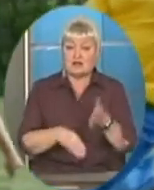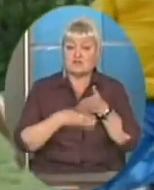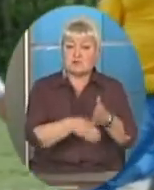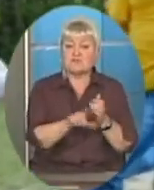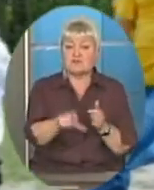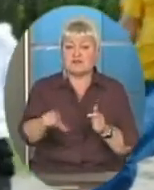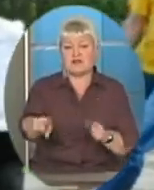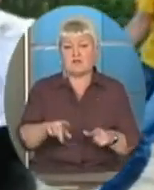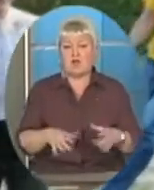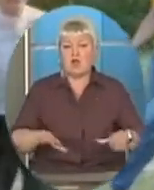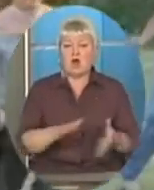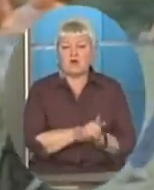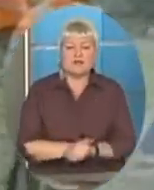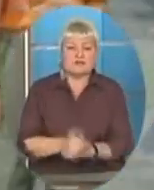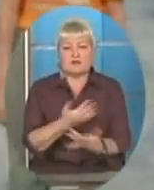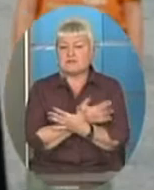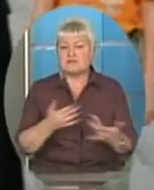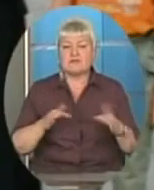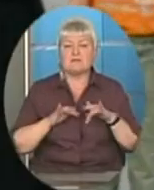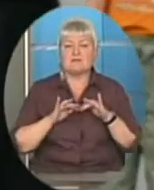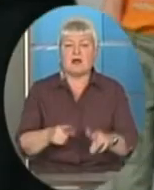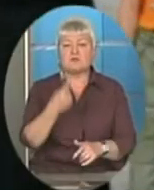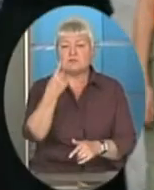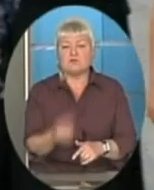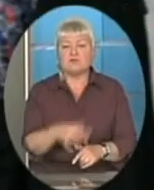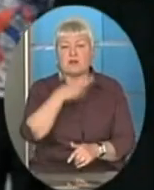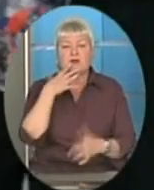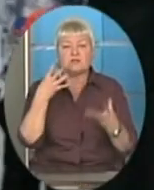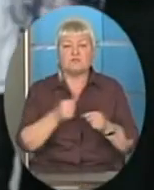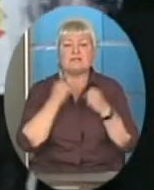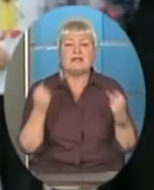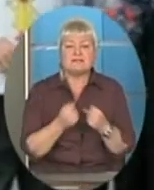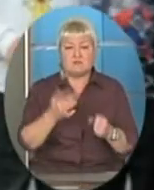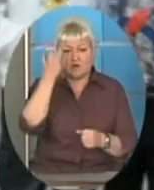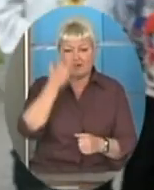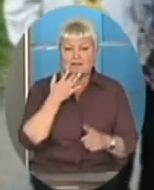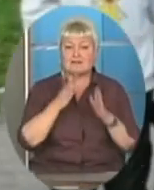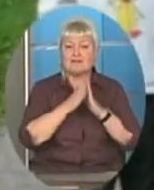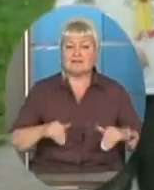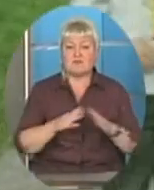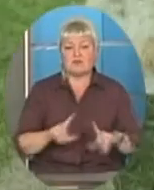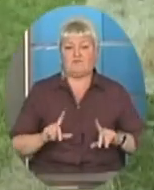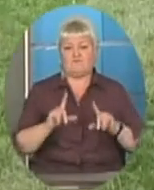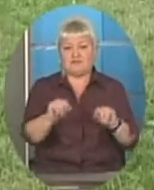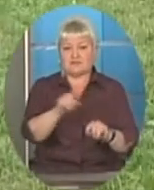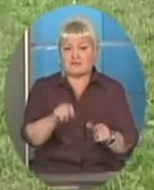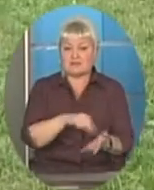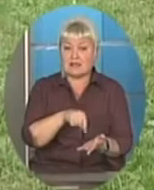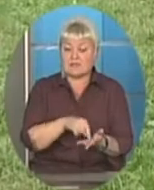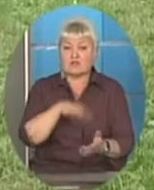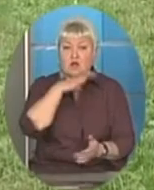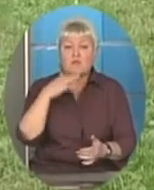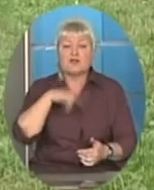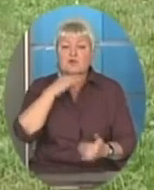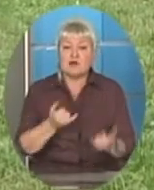регулярно організовують різноманітні акції, одноденні та багатоденні зимові та літні табори, виїзди за місто. Чимало уваги